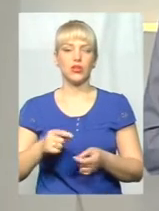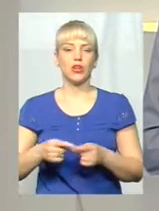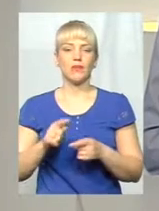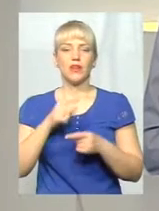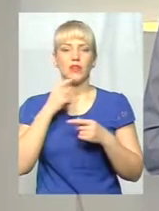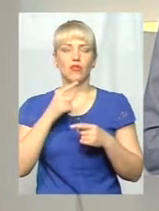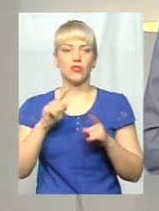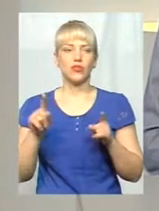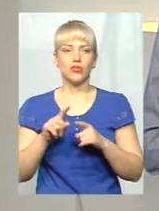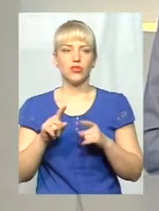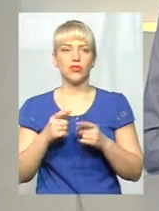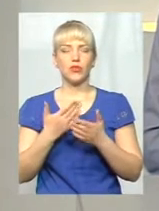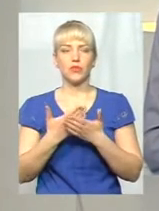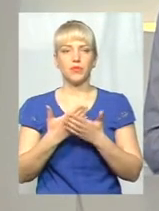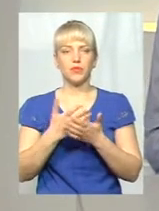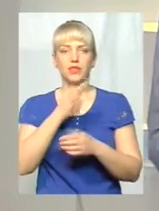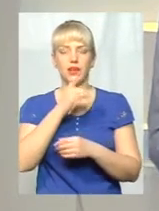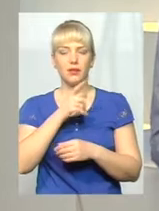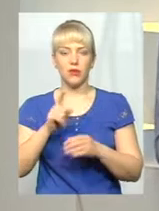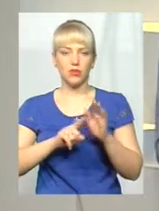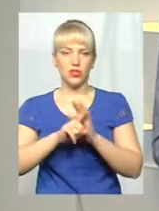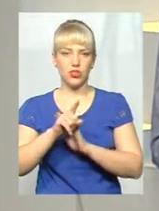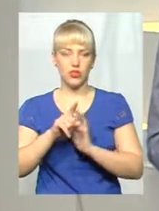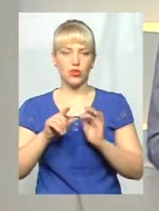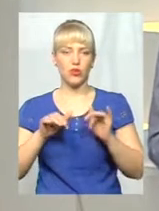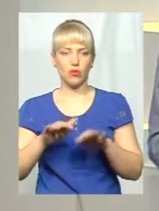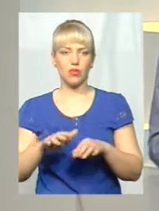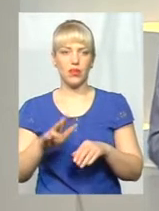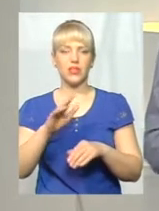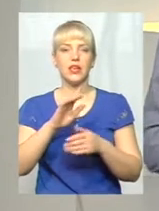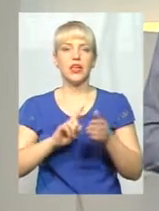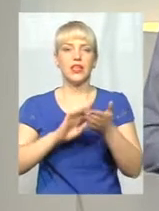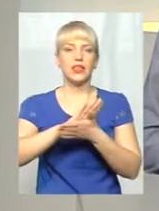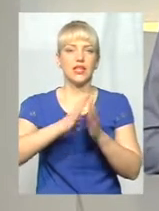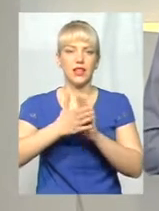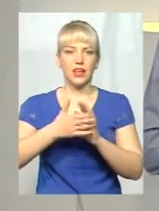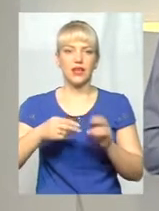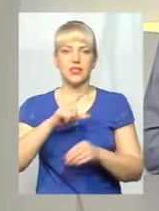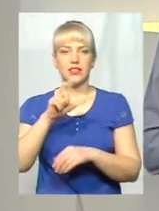додала про орієнтовні терміни початку кампанії з укладання декларацій між лікарями і пацієнтами.